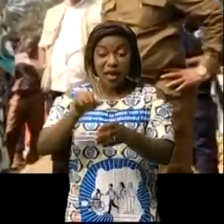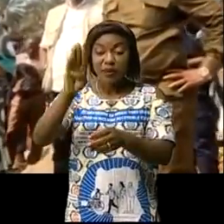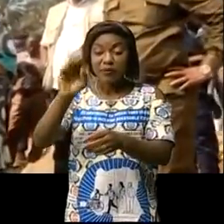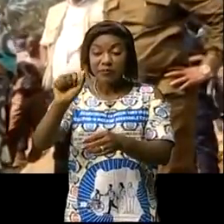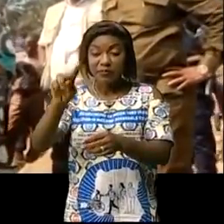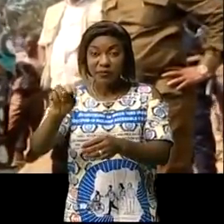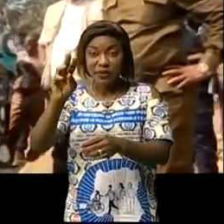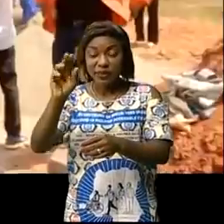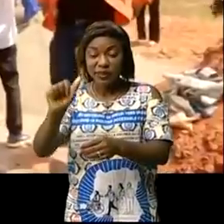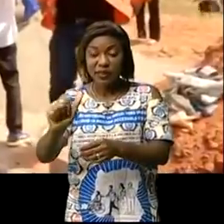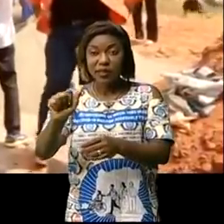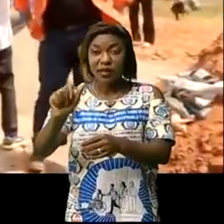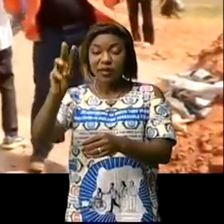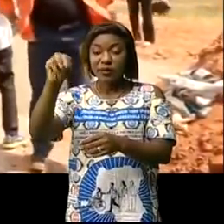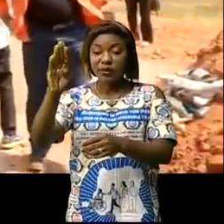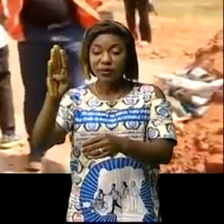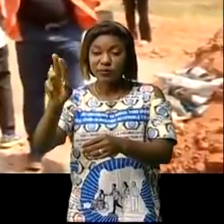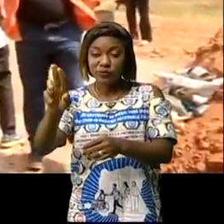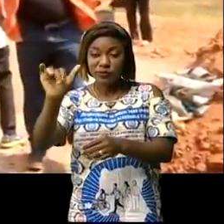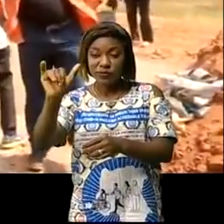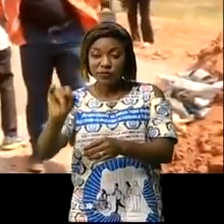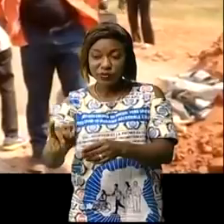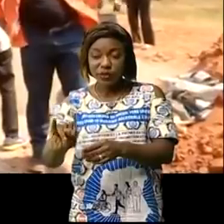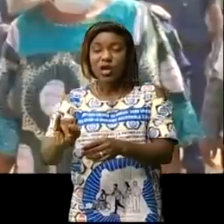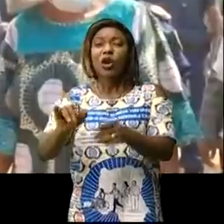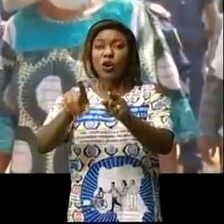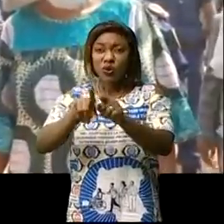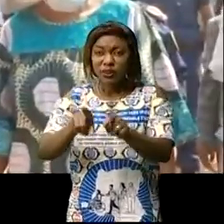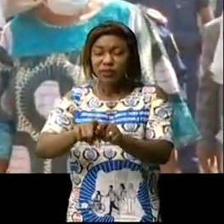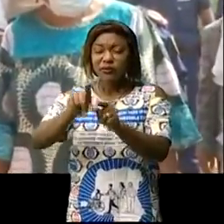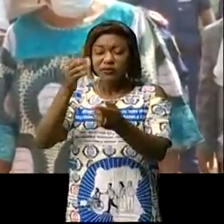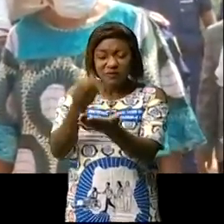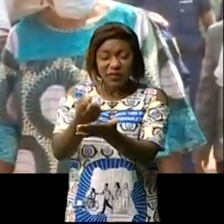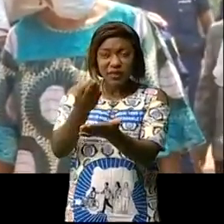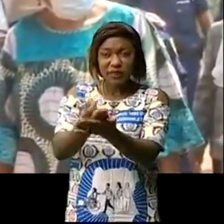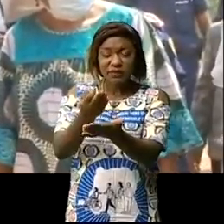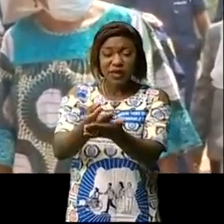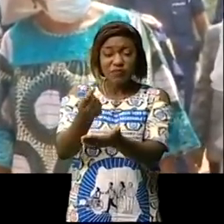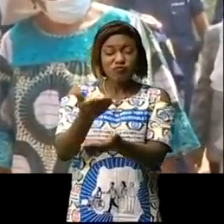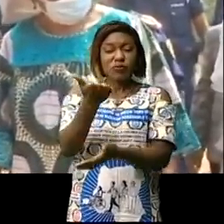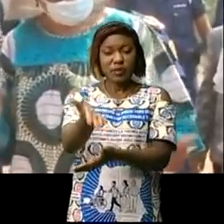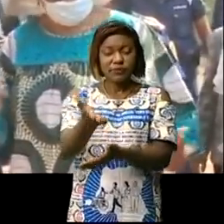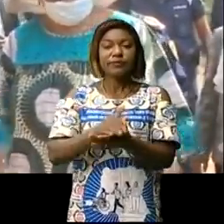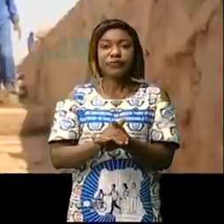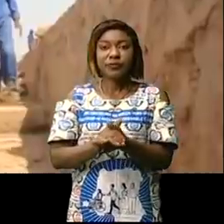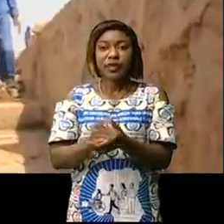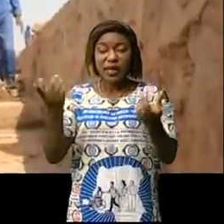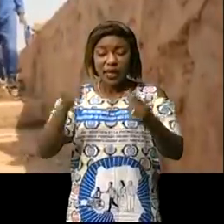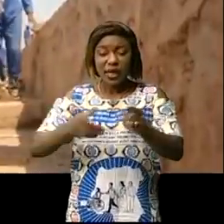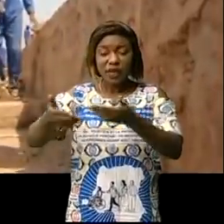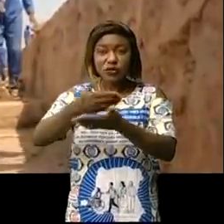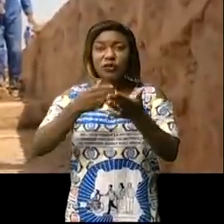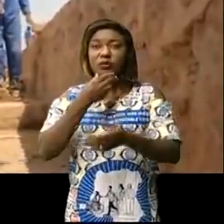Marcus Okita Chotia parle ici de financement des travaux et du nombre de kilomètres des routes déjà en train ténue. Dès son retour en